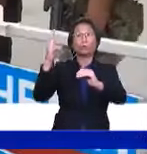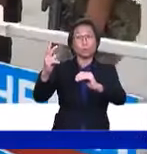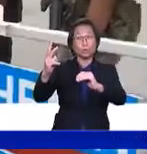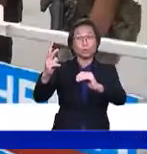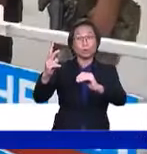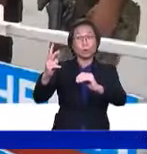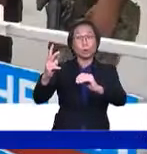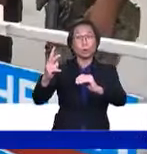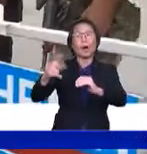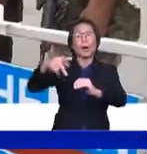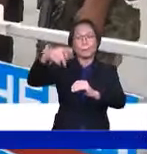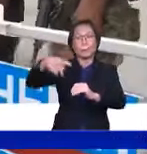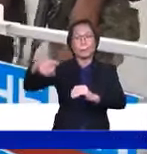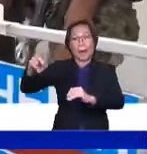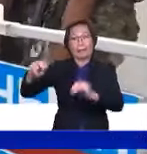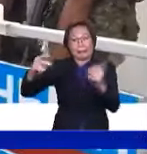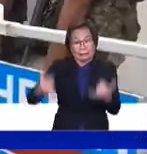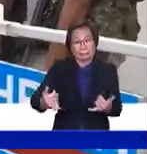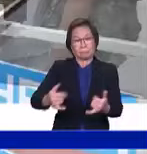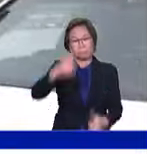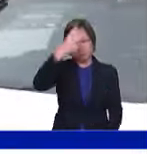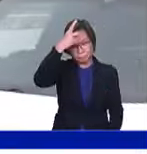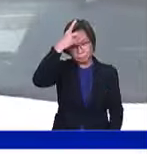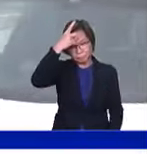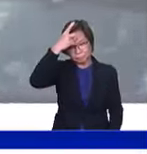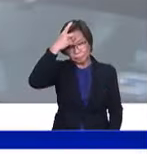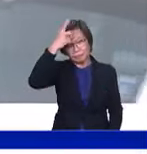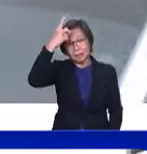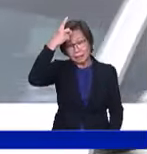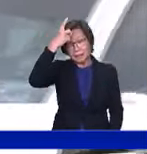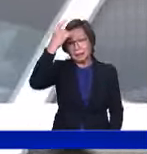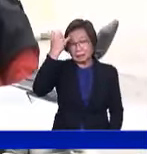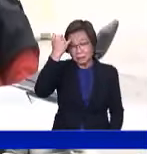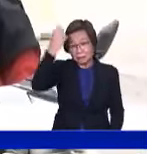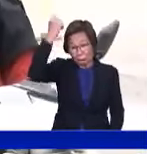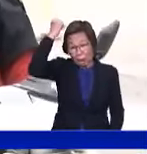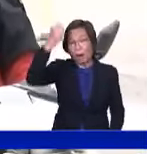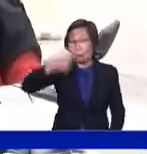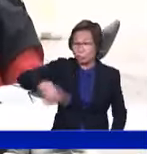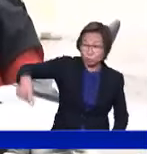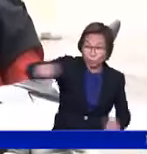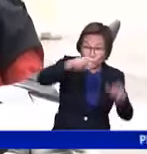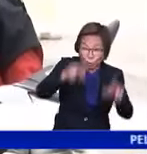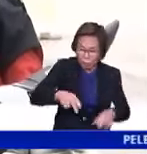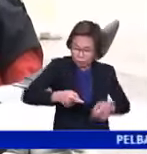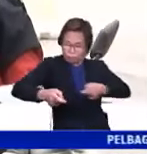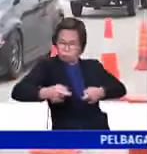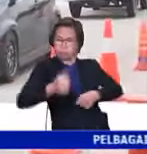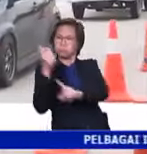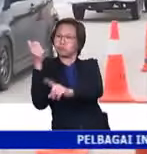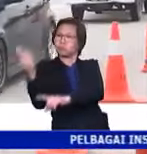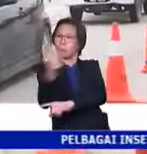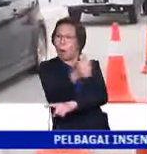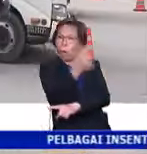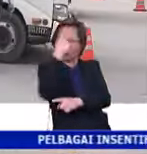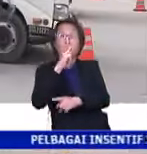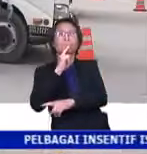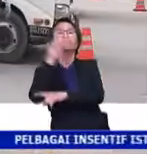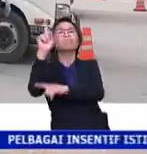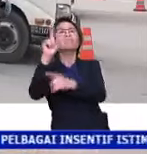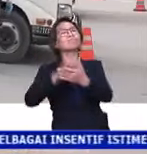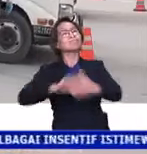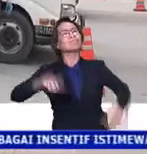Pemulihan Negara PPN ketika ini. Datuk Seri Ismail Sabri berharap rakyat dapat mengamalkan kawalan kendiri bagi menjamin